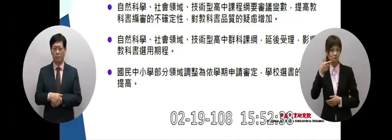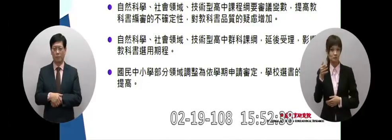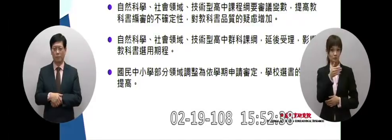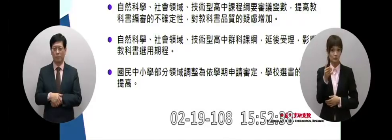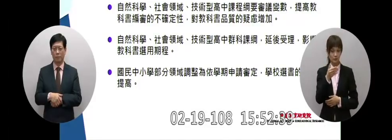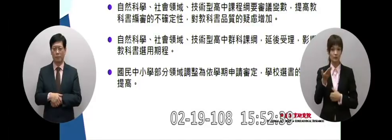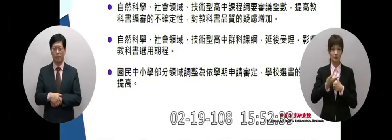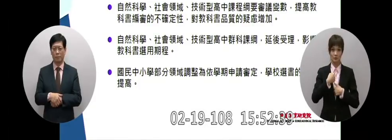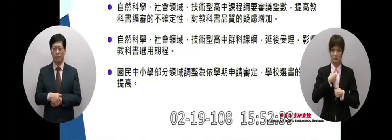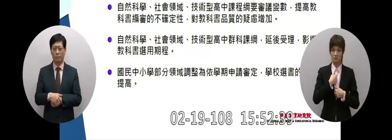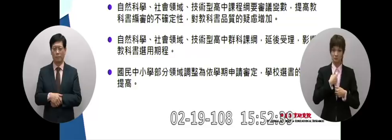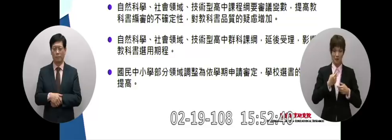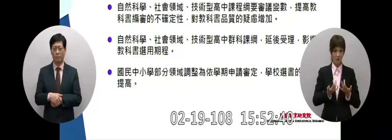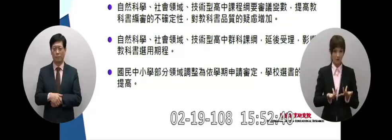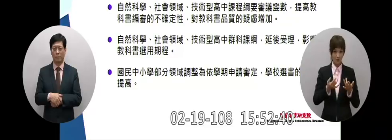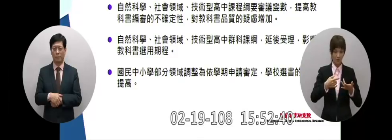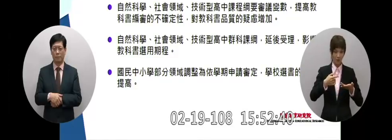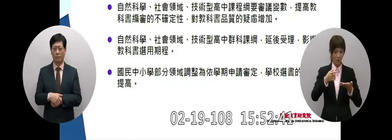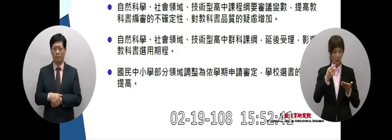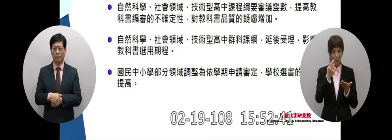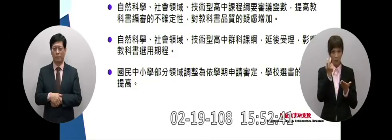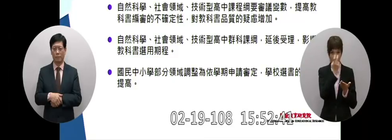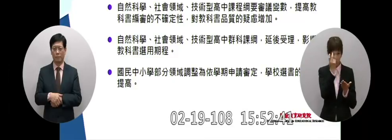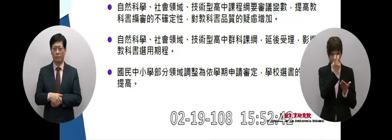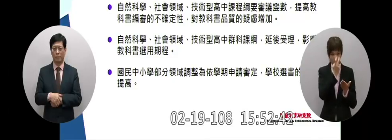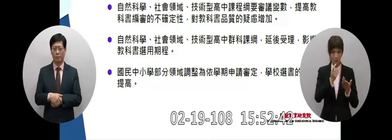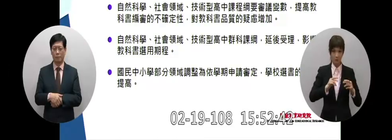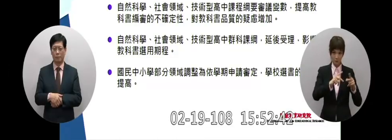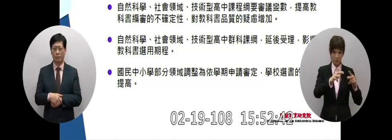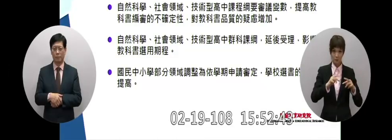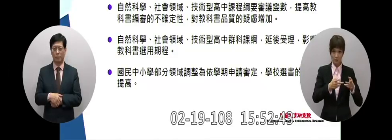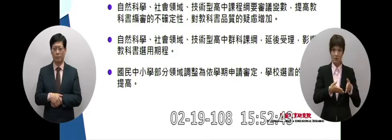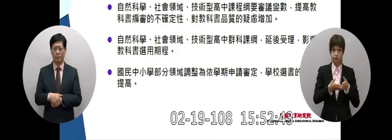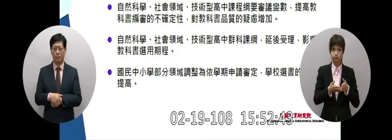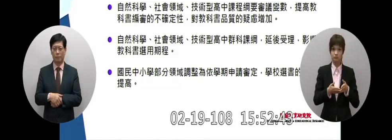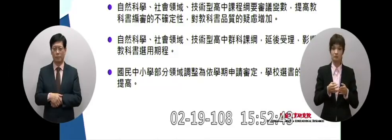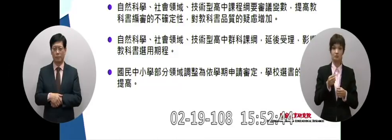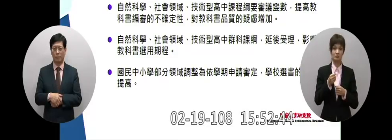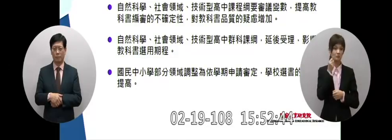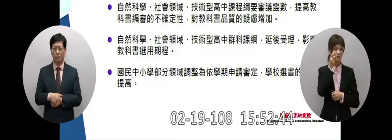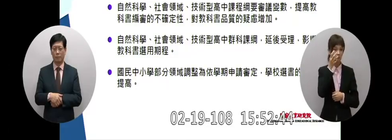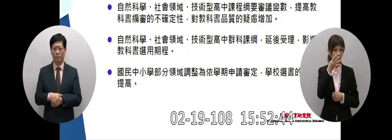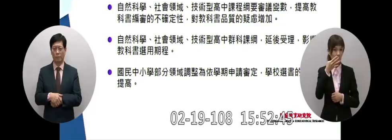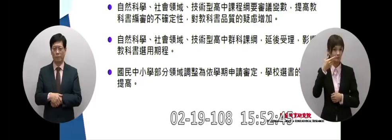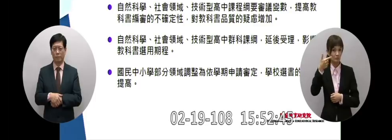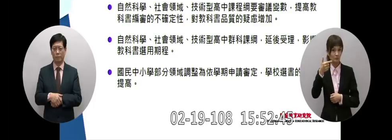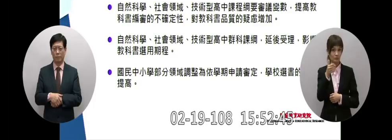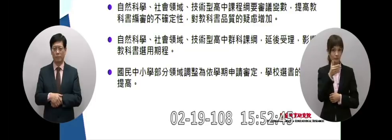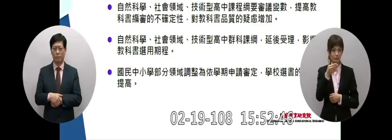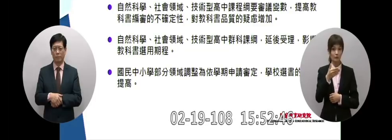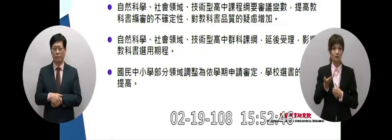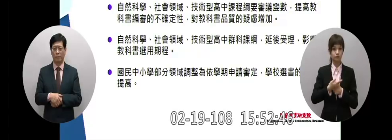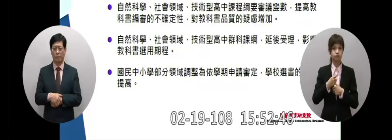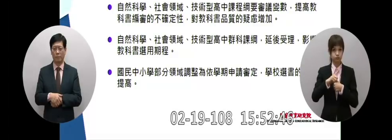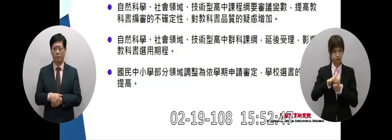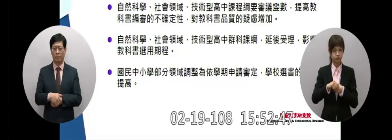科書的出稿四到六個月這是國教院的資料所以